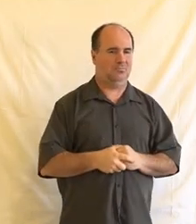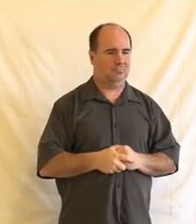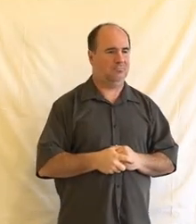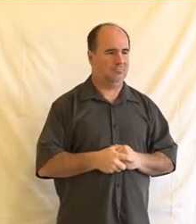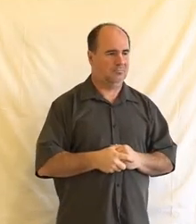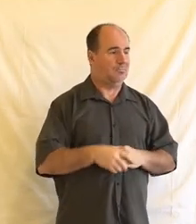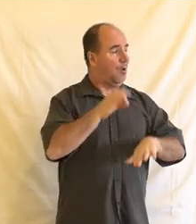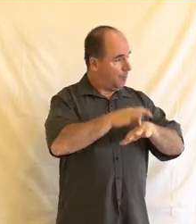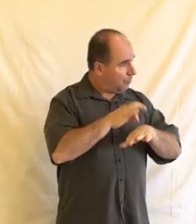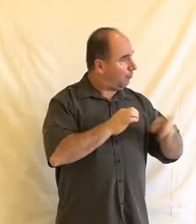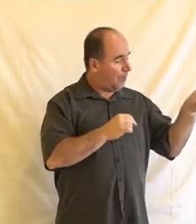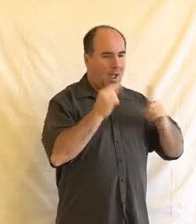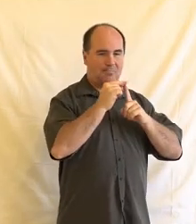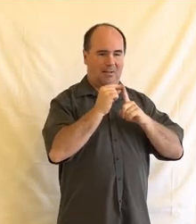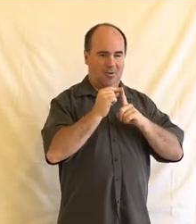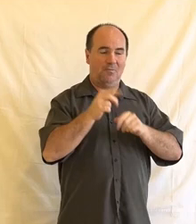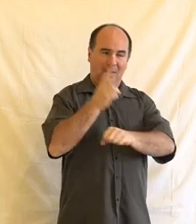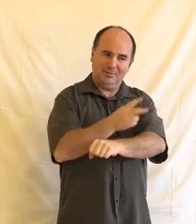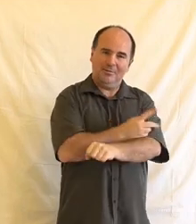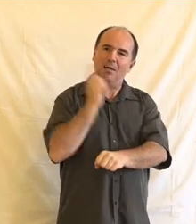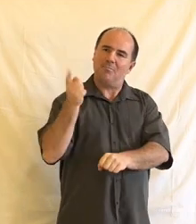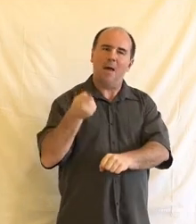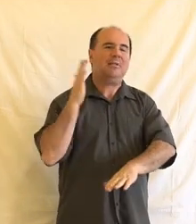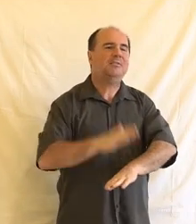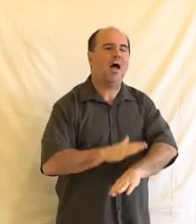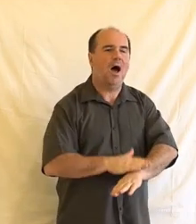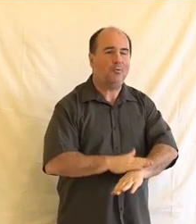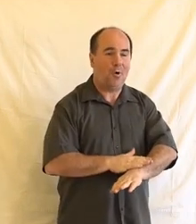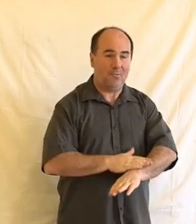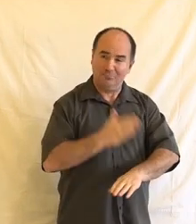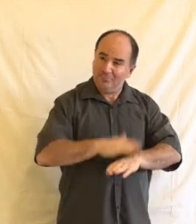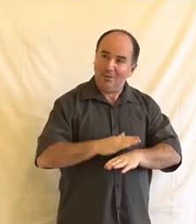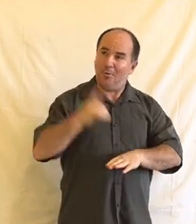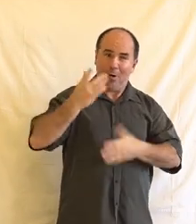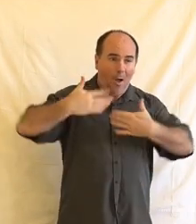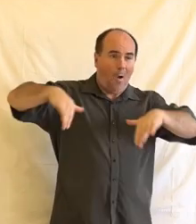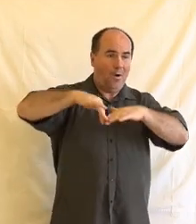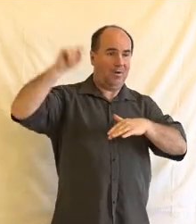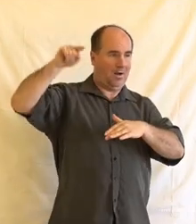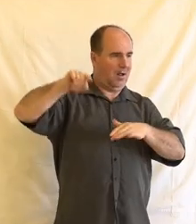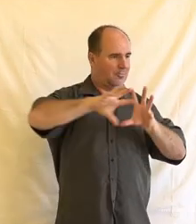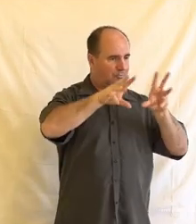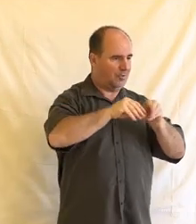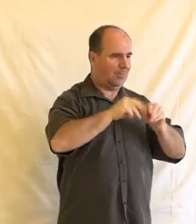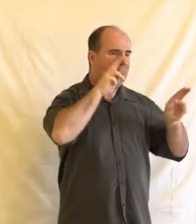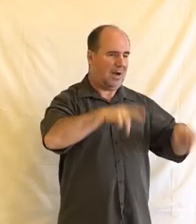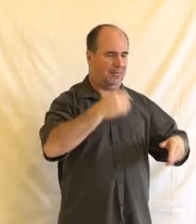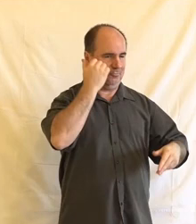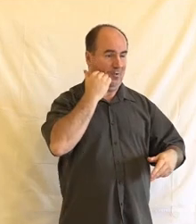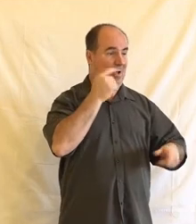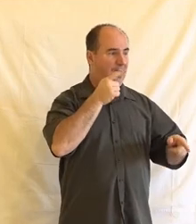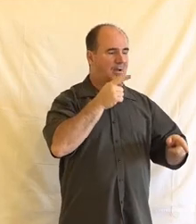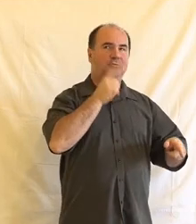paní doktorka Patinová, aby stát mohl garantovat výkon těch základních lidských práv, tak musí ale poslouchat a brát vážně